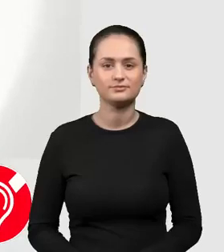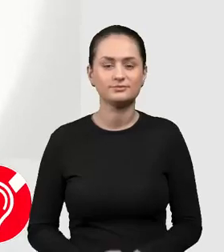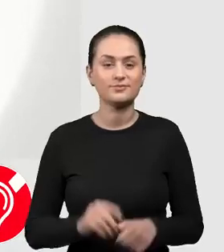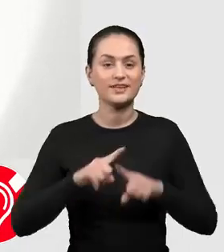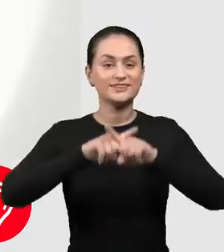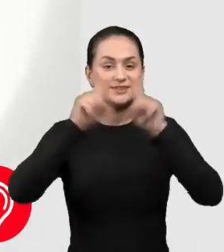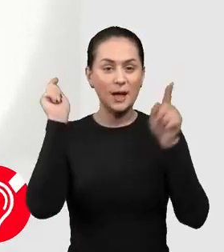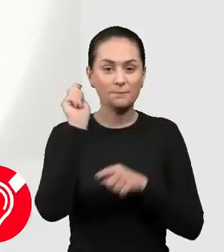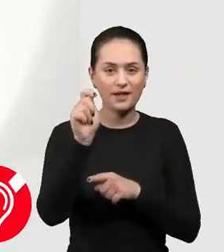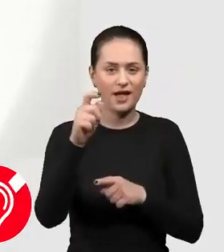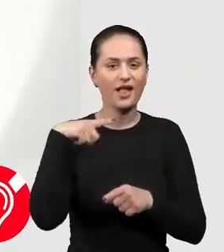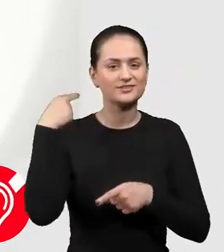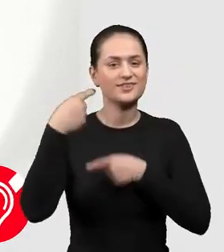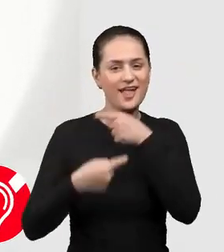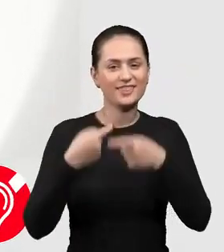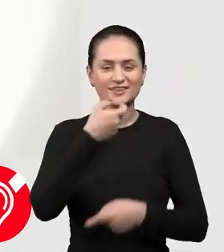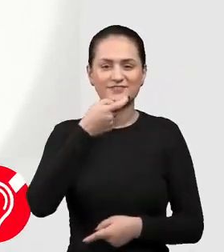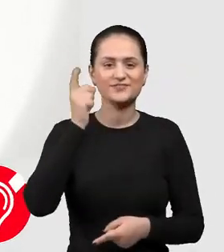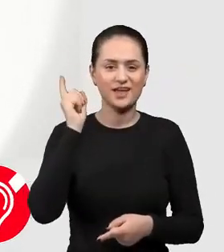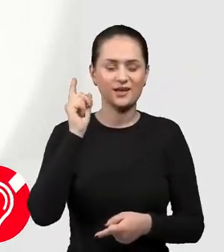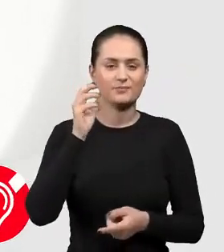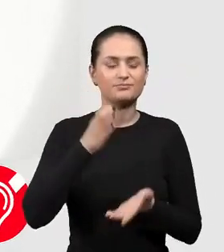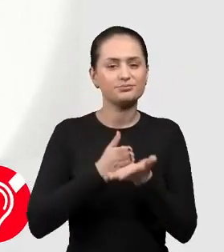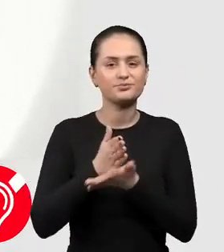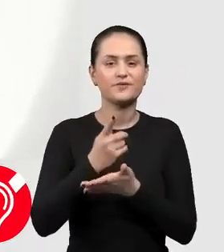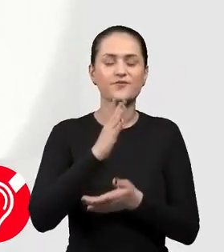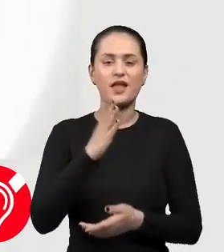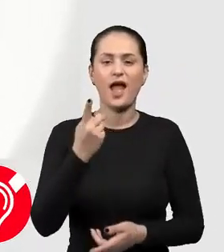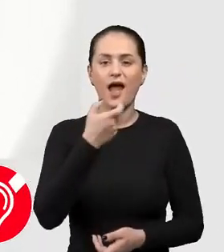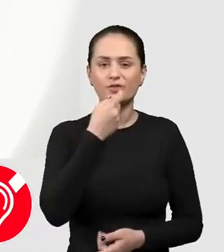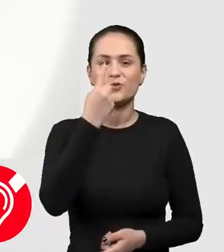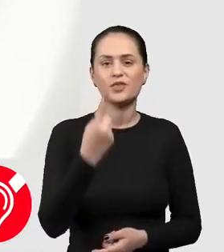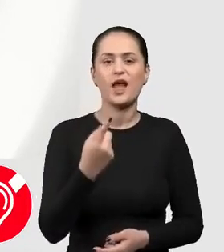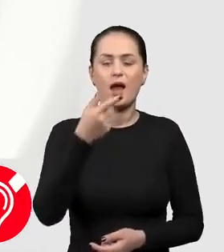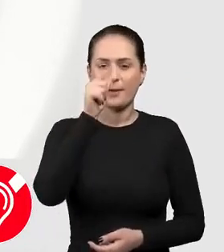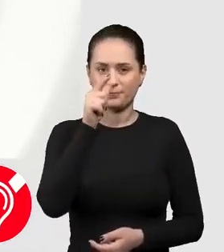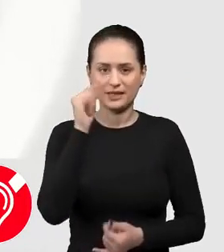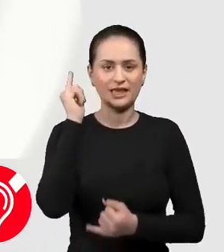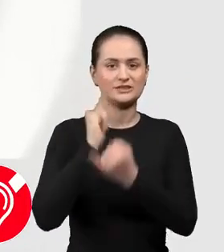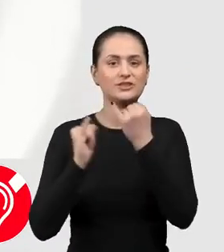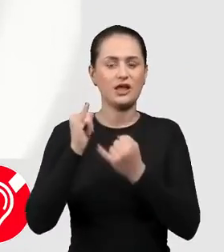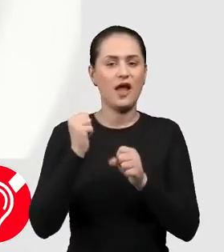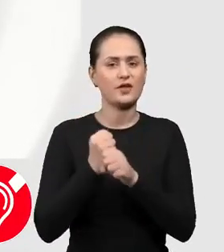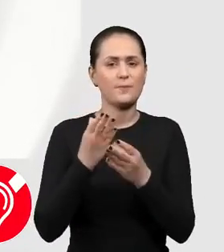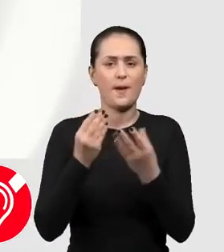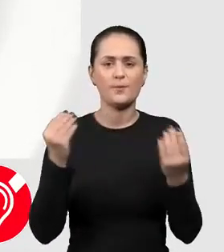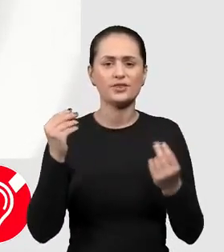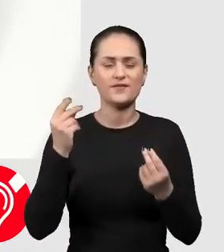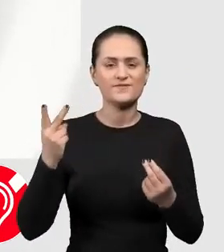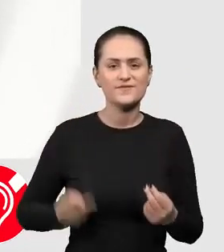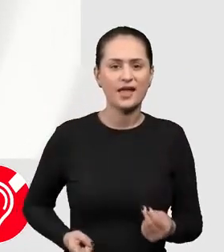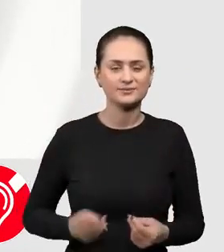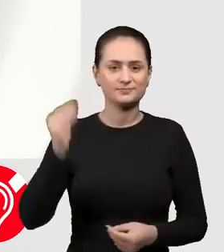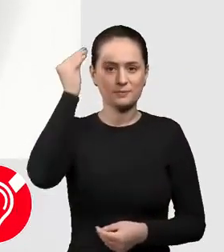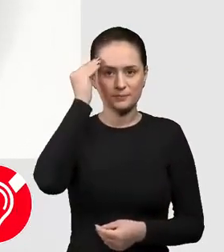Ziua păcălărilor este o tradiție veche, care are loc anual pe 1 aprilie. Istoria ne-a lăsat până acum foarte memorabile. Deși